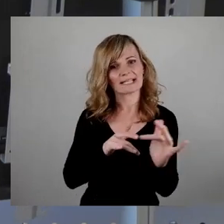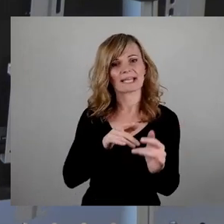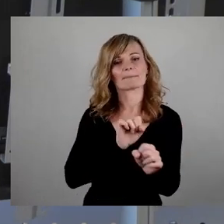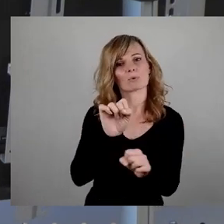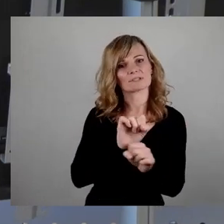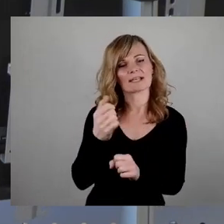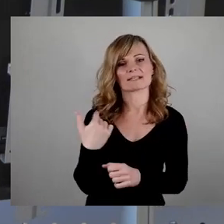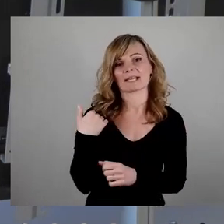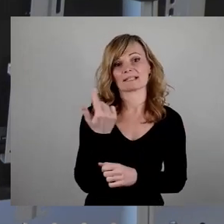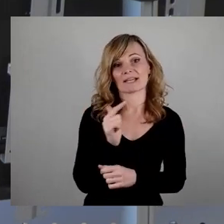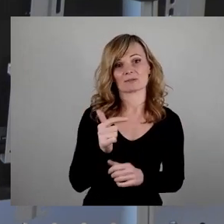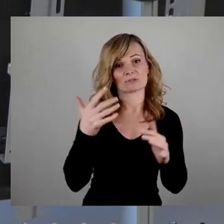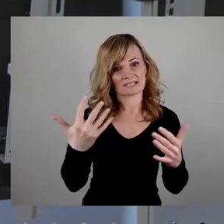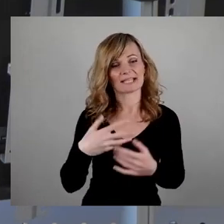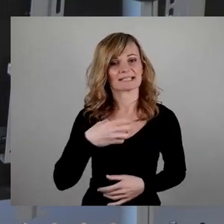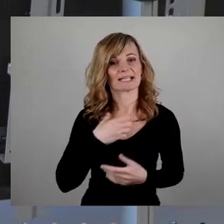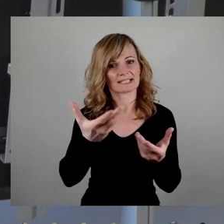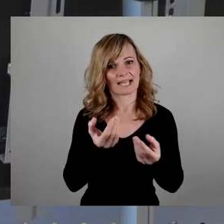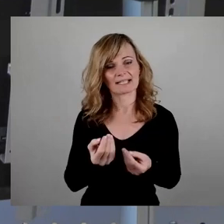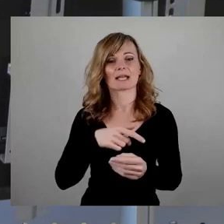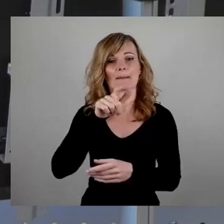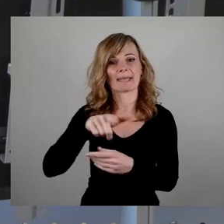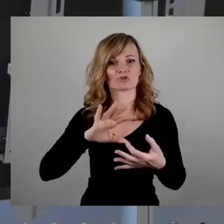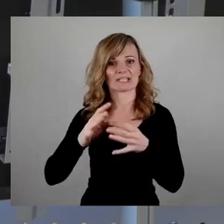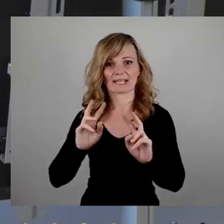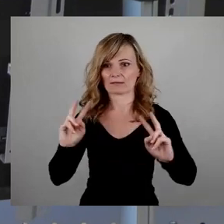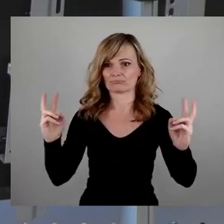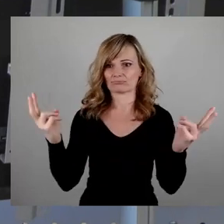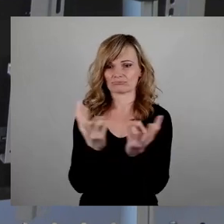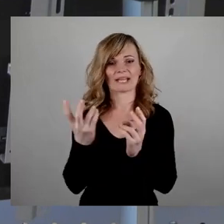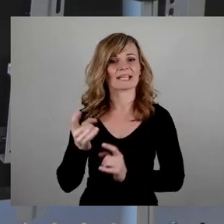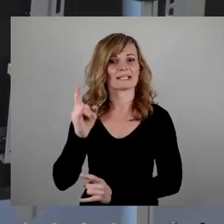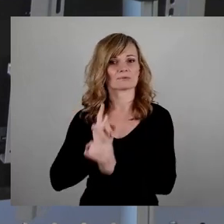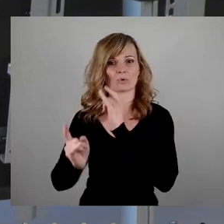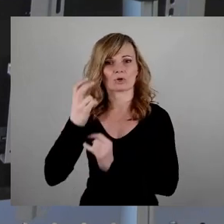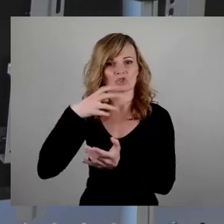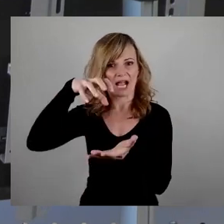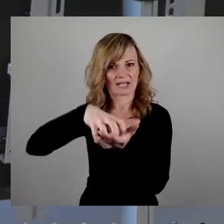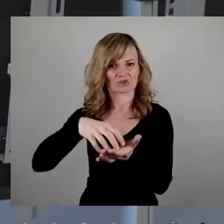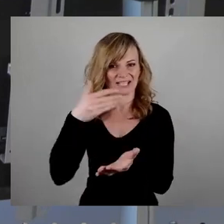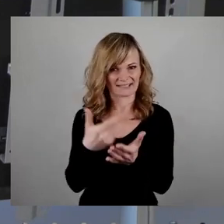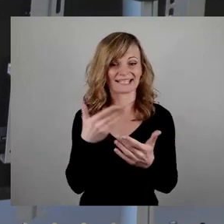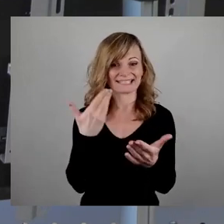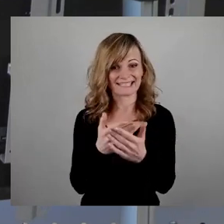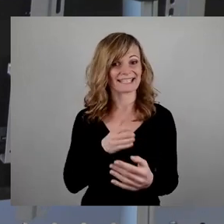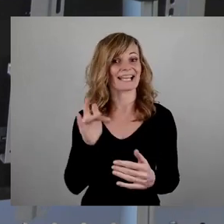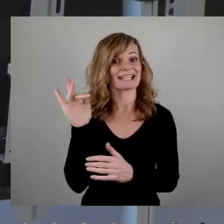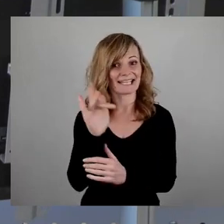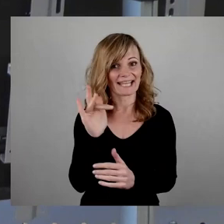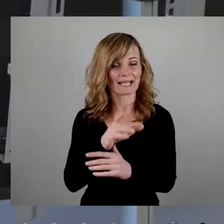seit 2010 zu einer Menschenkette um die historische Altstadt ein. Diese Gegenproteste setzen allerdings damit